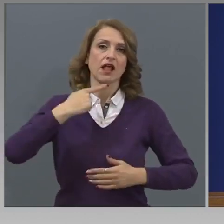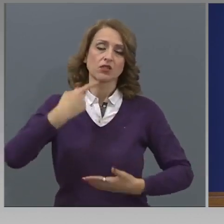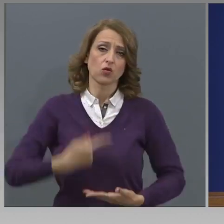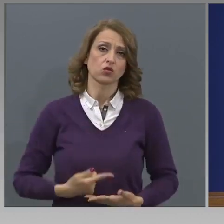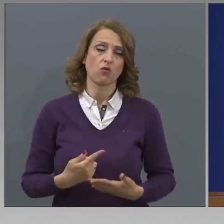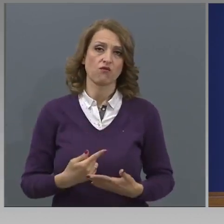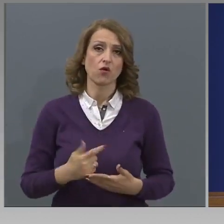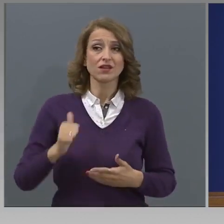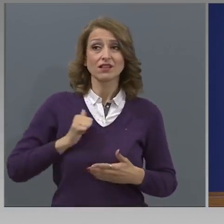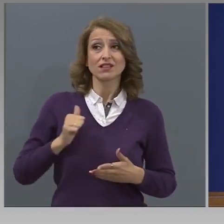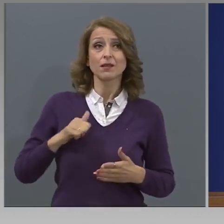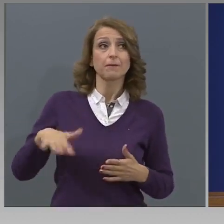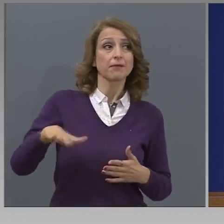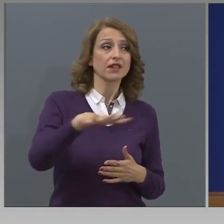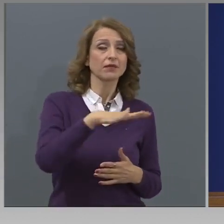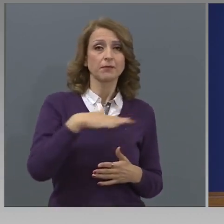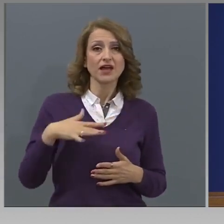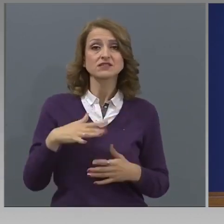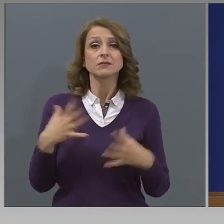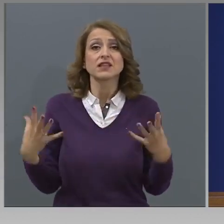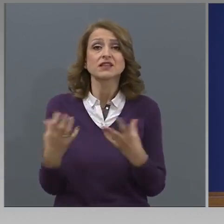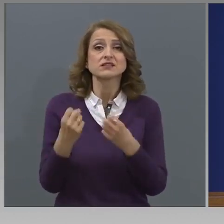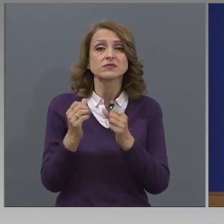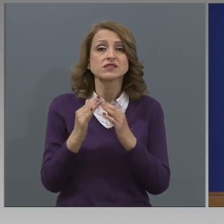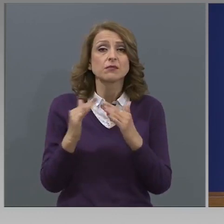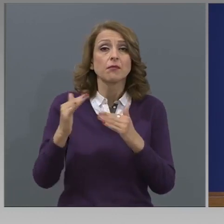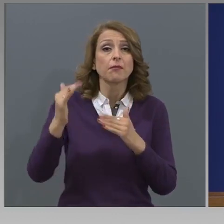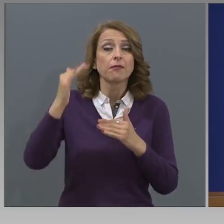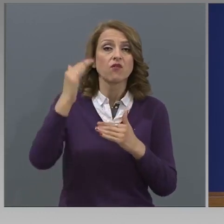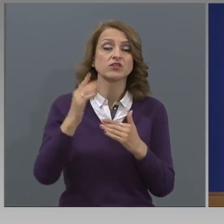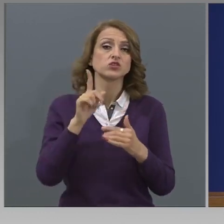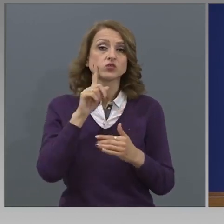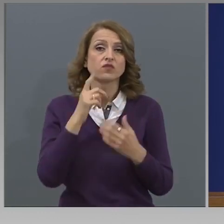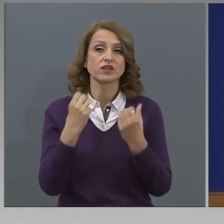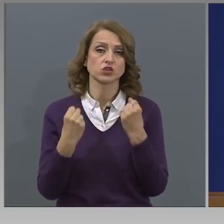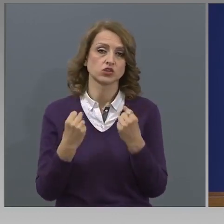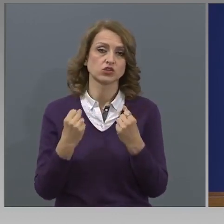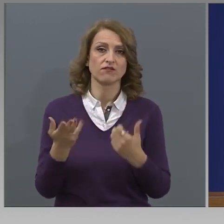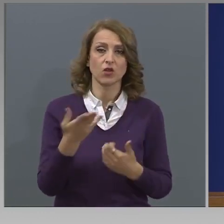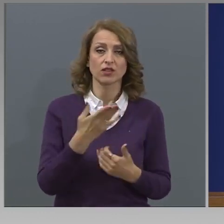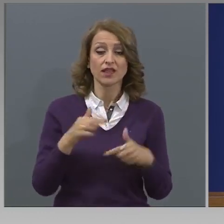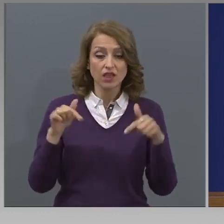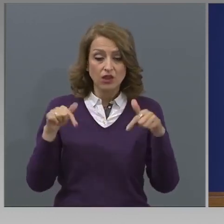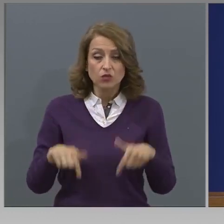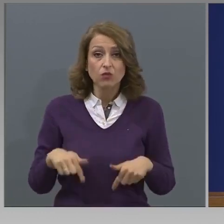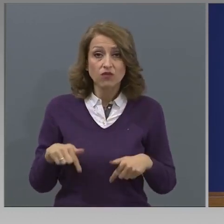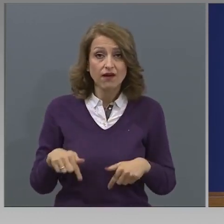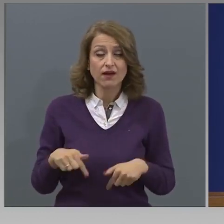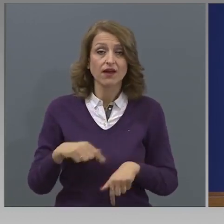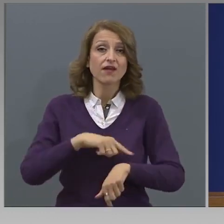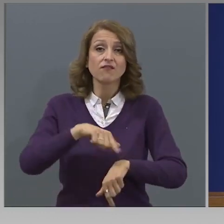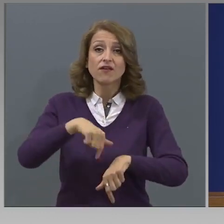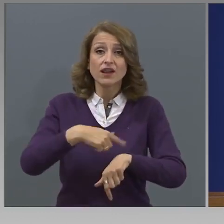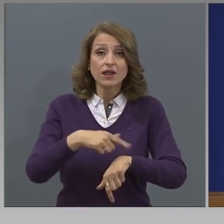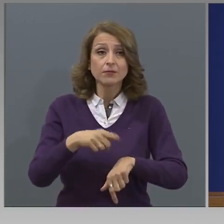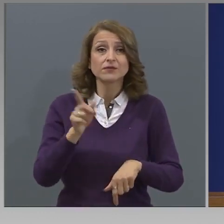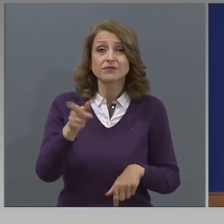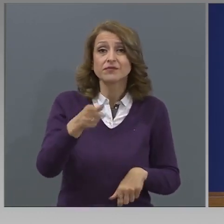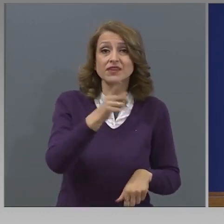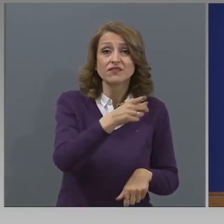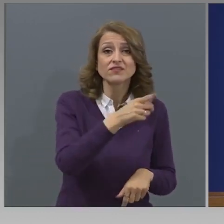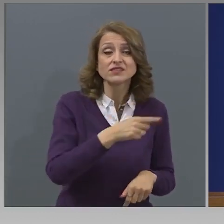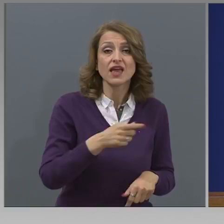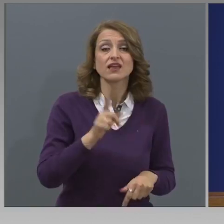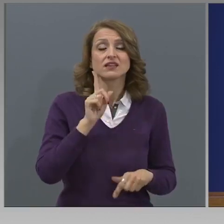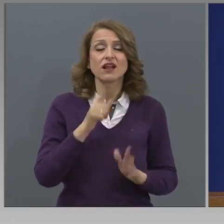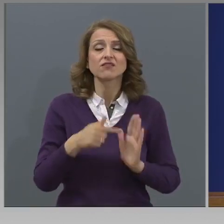да предпазим колкото се може повече и да спасим колкото се може повече човешки живот. Това е време, в което всеки един от нас трябва да